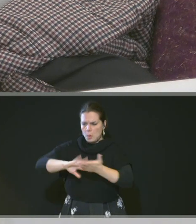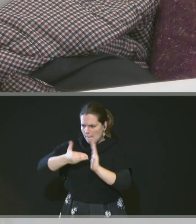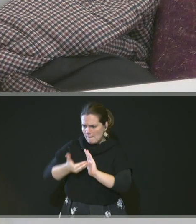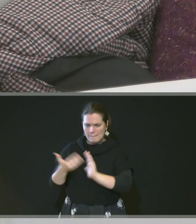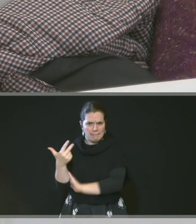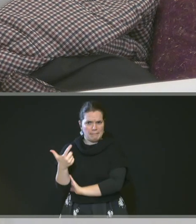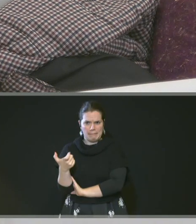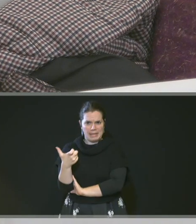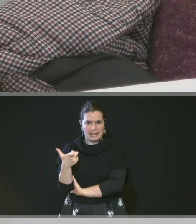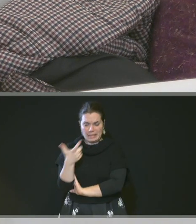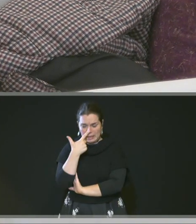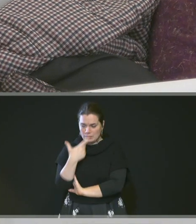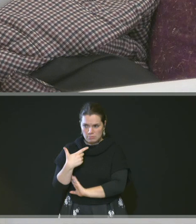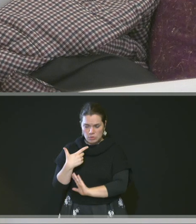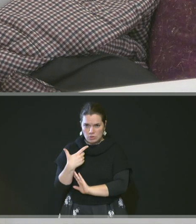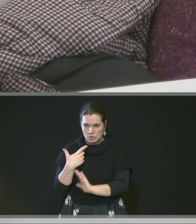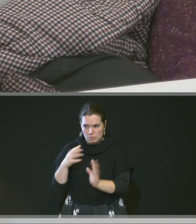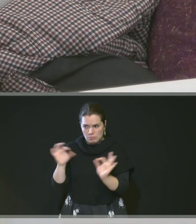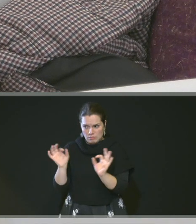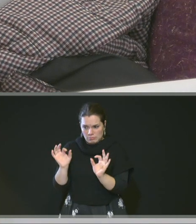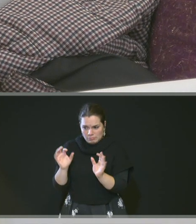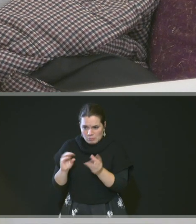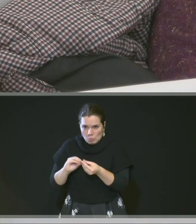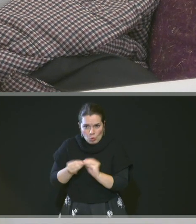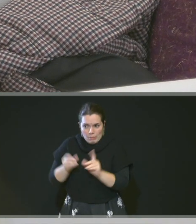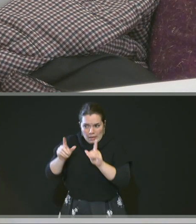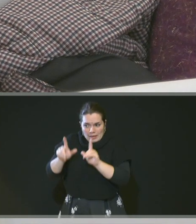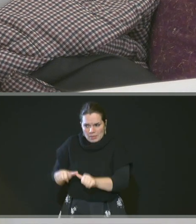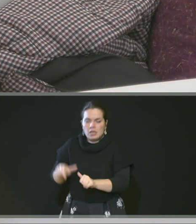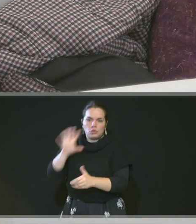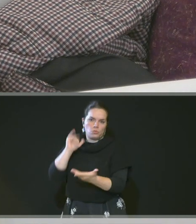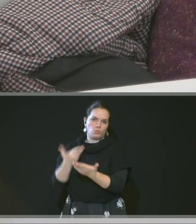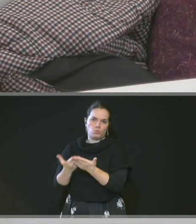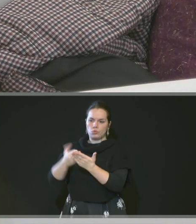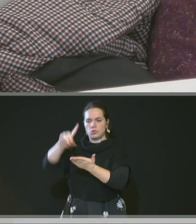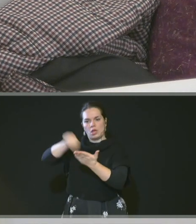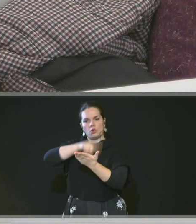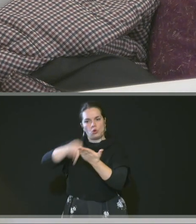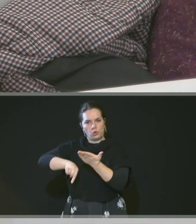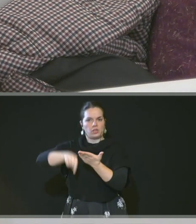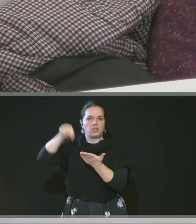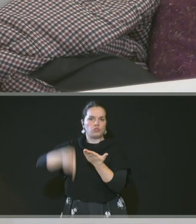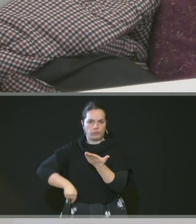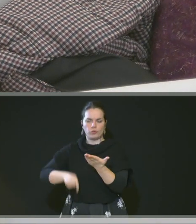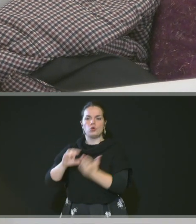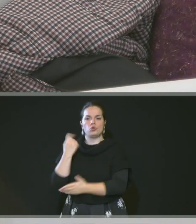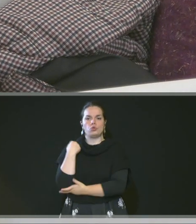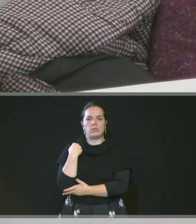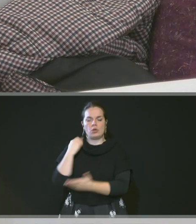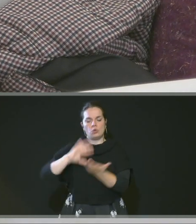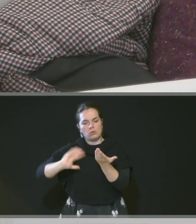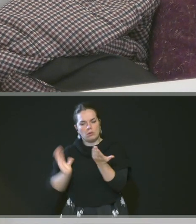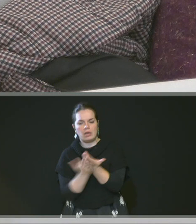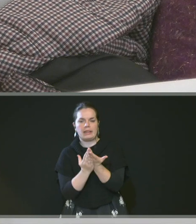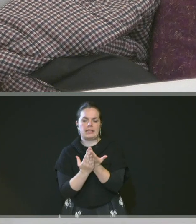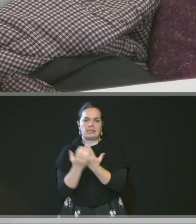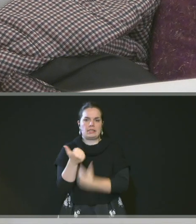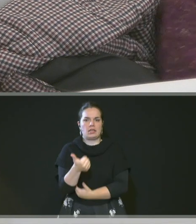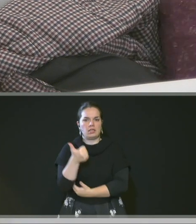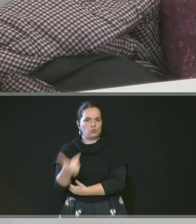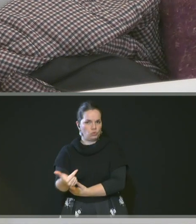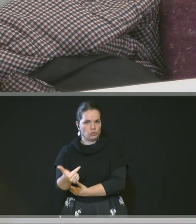développement de modifier la convention et de ses annexes numéro 1 et 2 en fonction de la nouvelle emprise